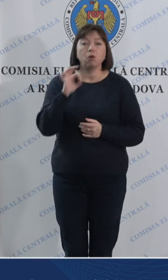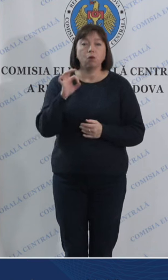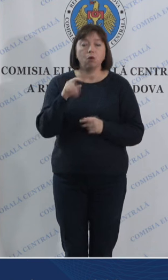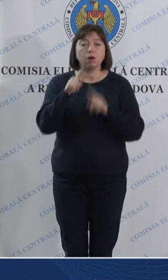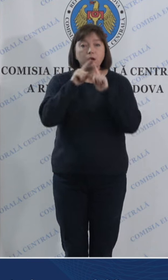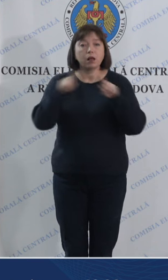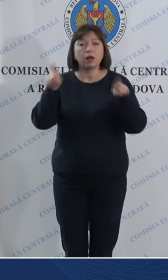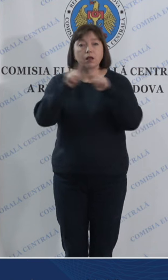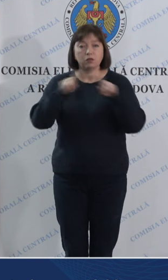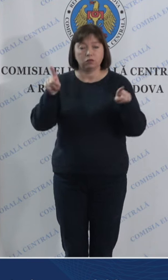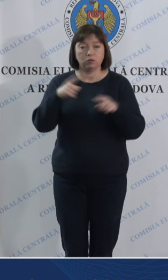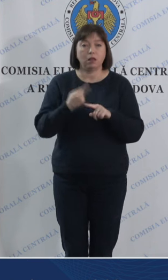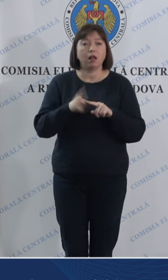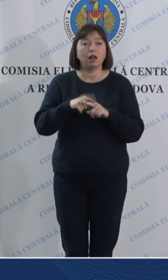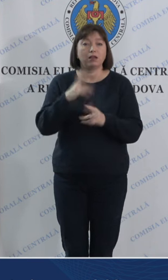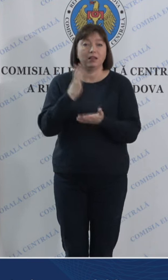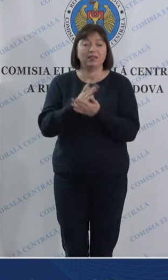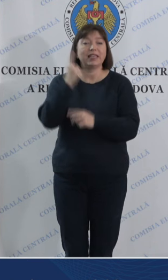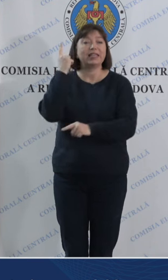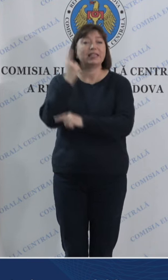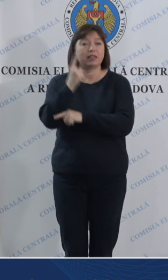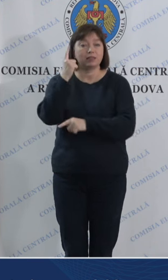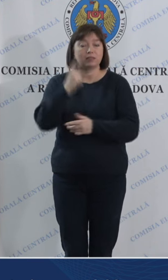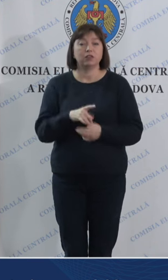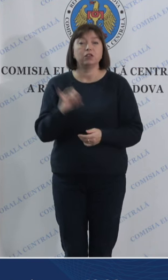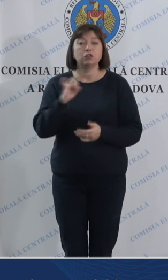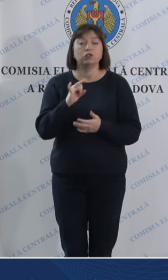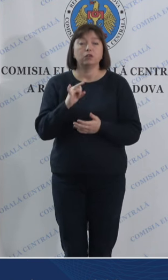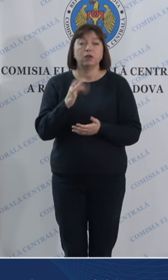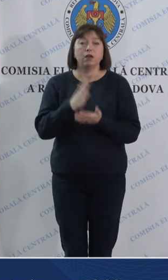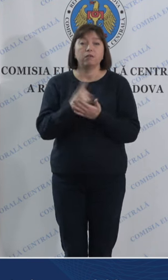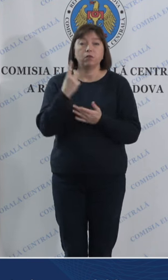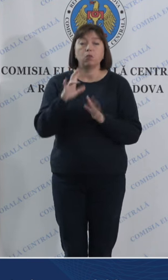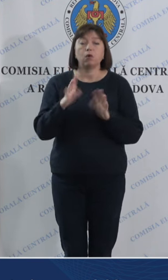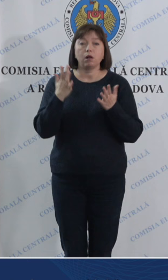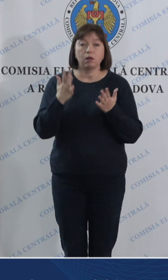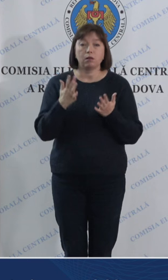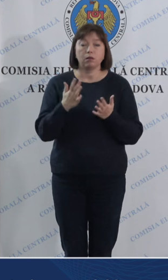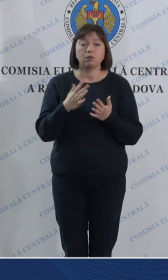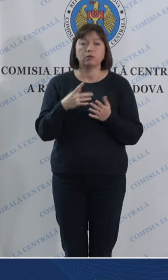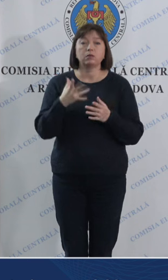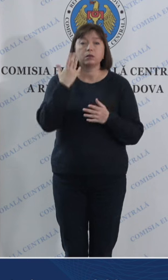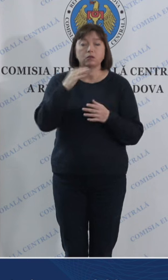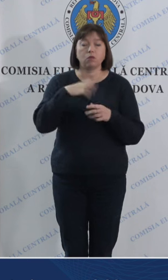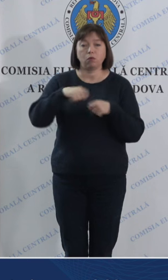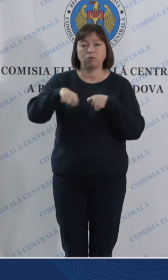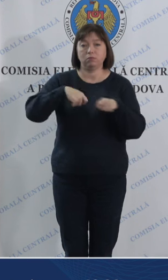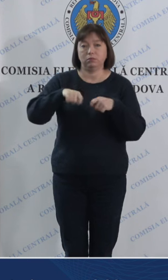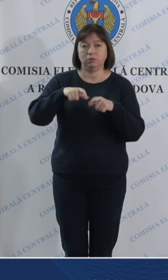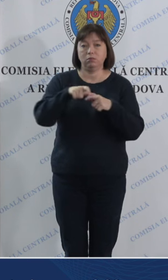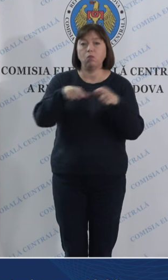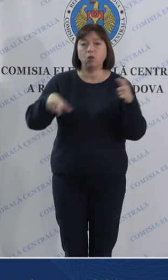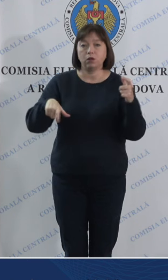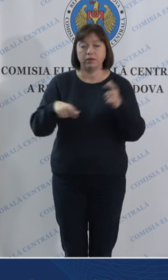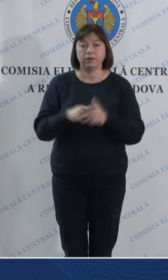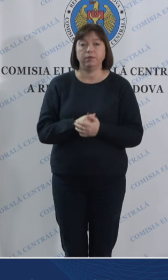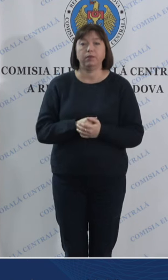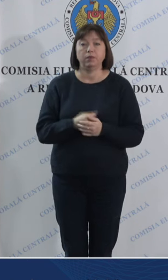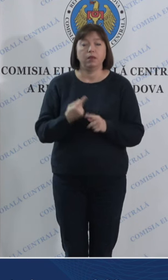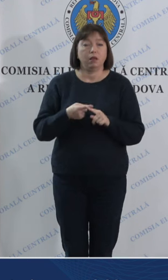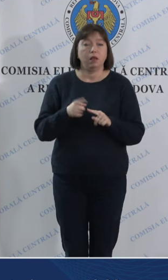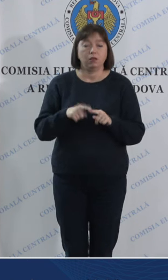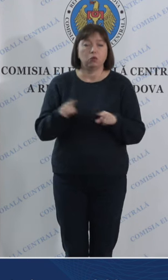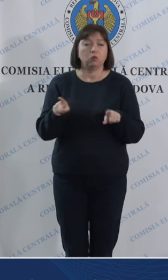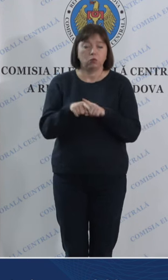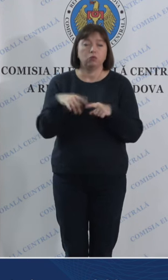agitația interzisă și avem un caz în care a fost deteriorat buletinul de vot acesta tot